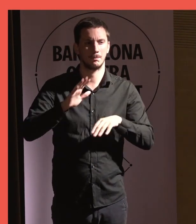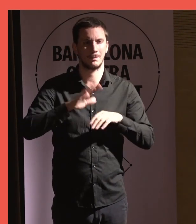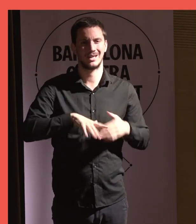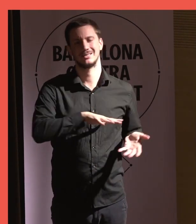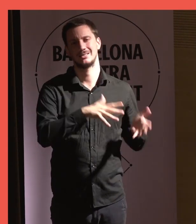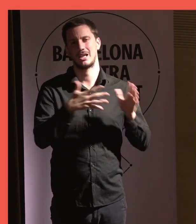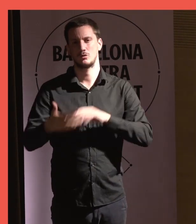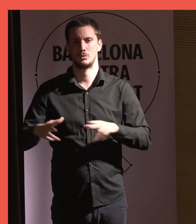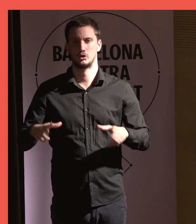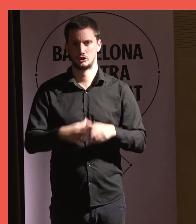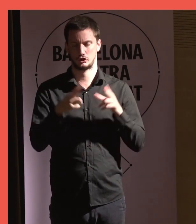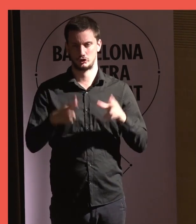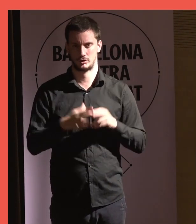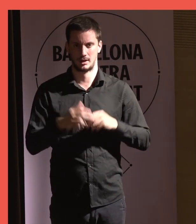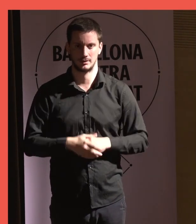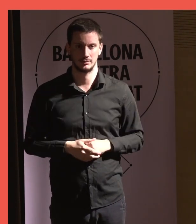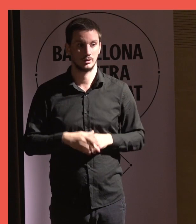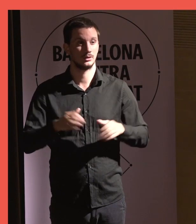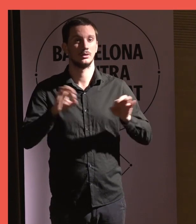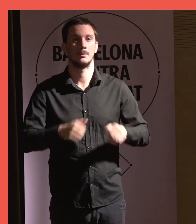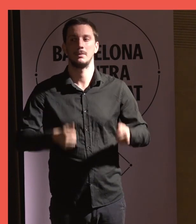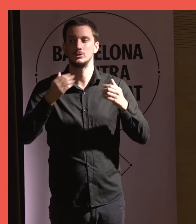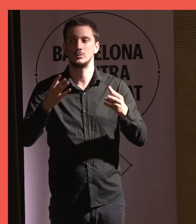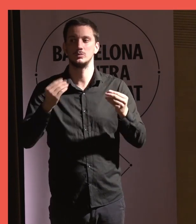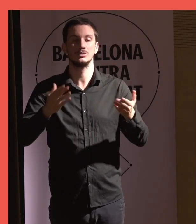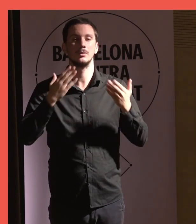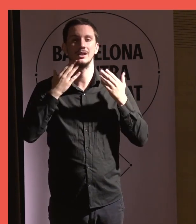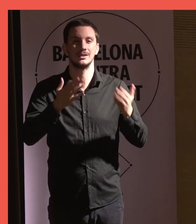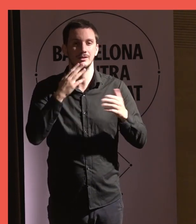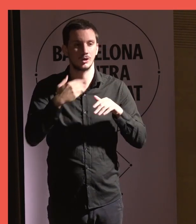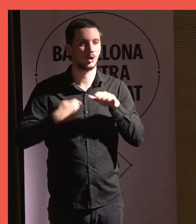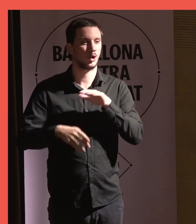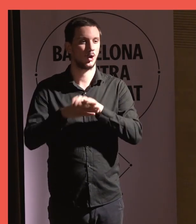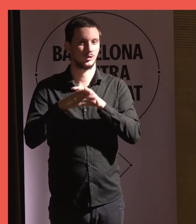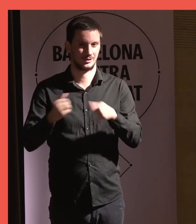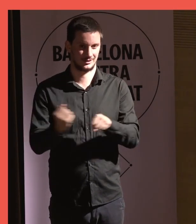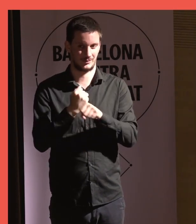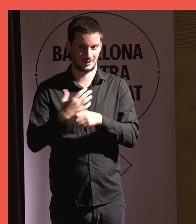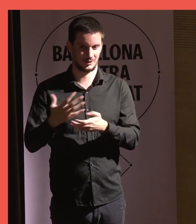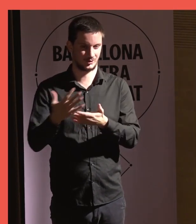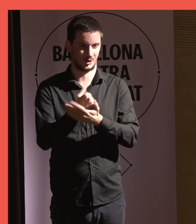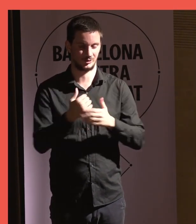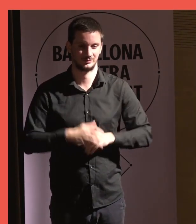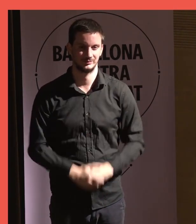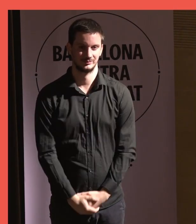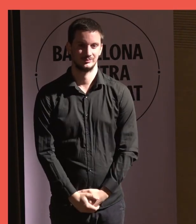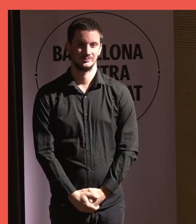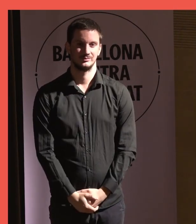transformació social. I res més. Moltíssimes gràcies i seguim tots treballant. Mercès.